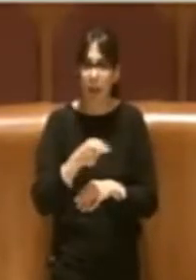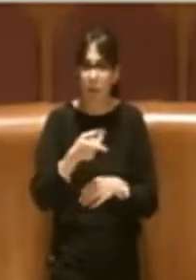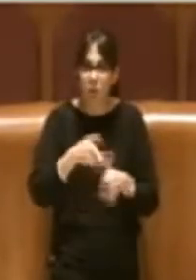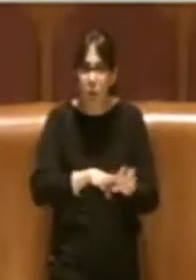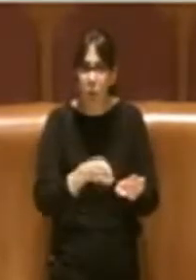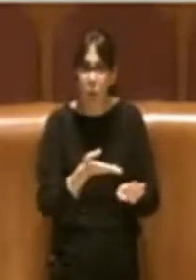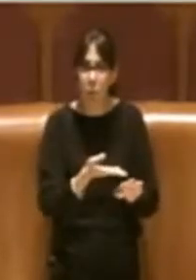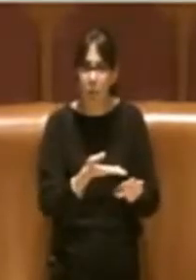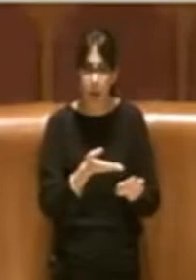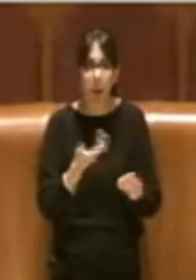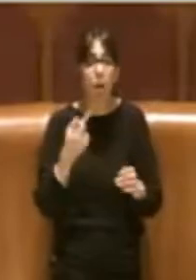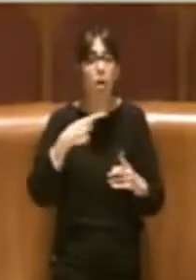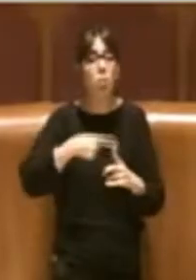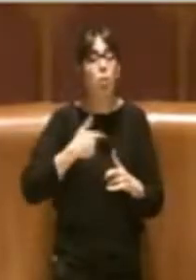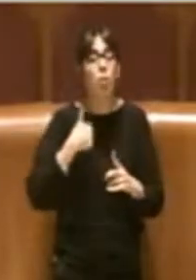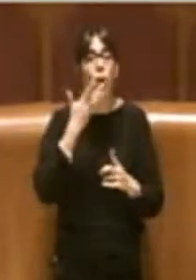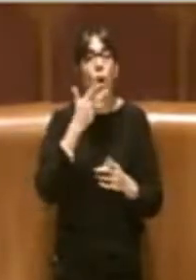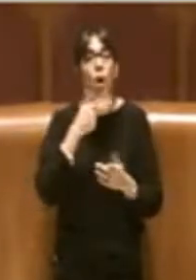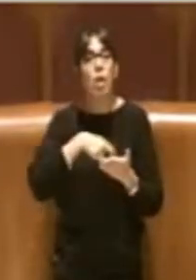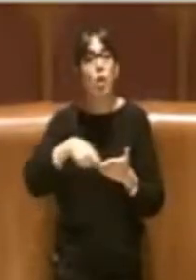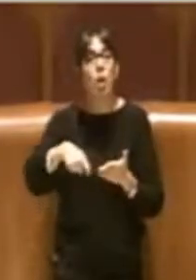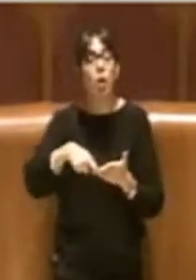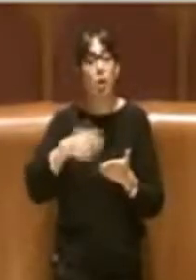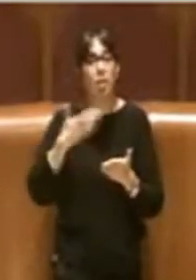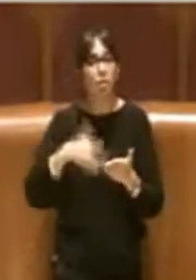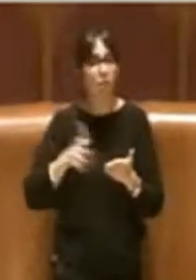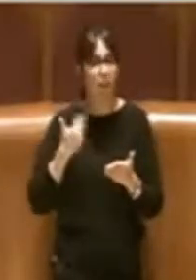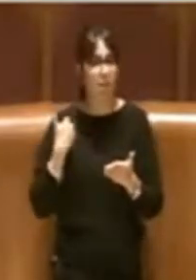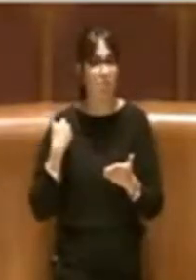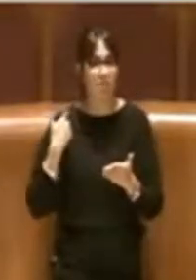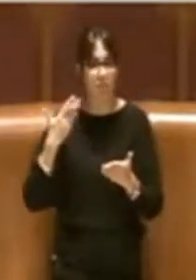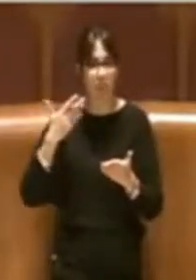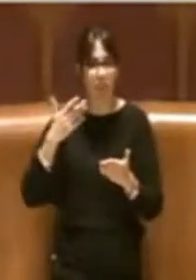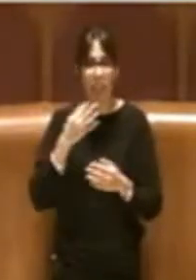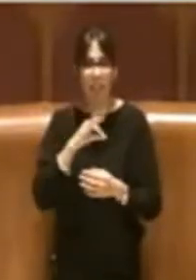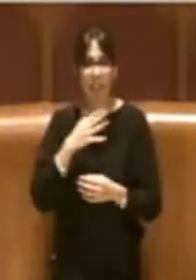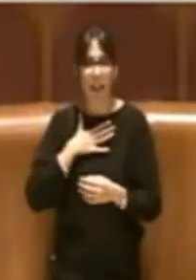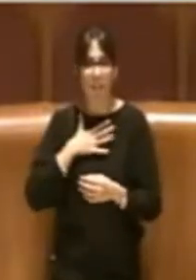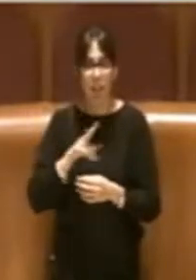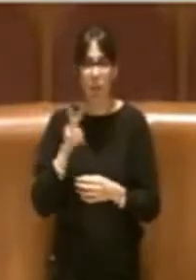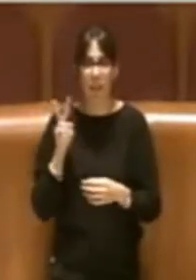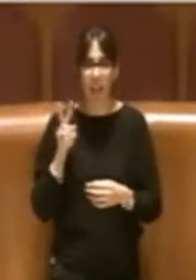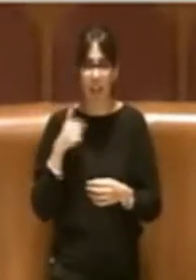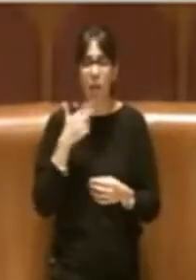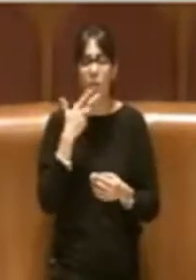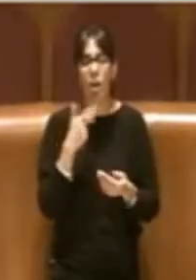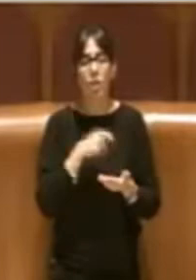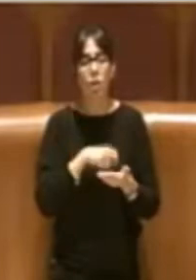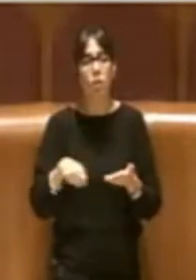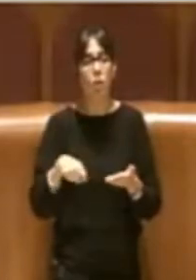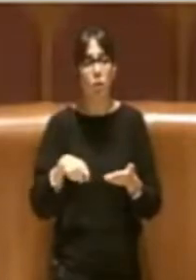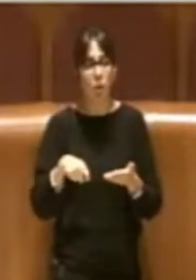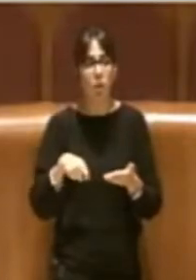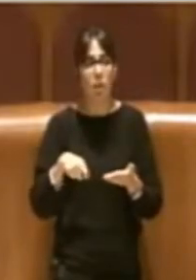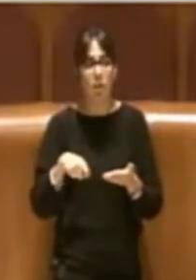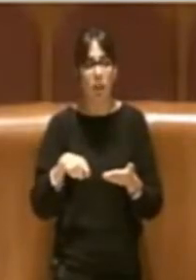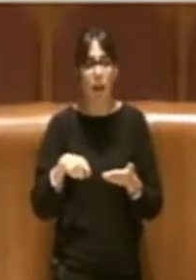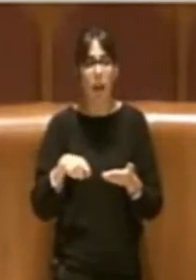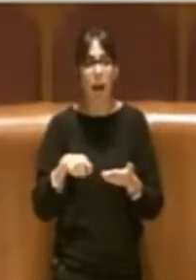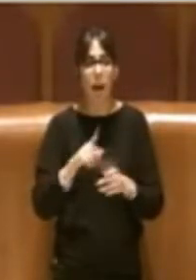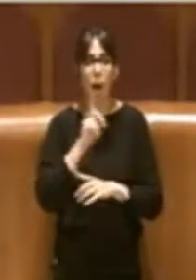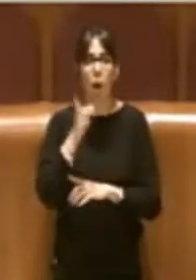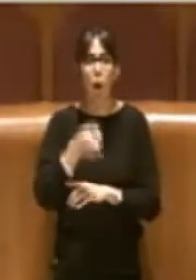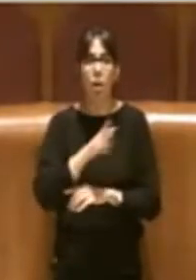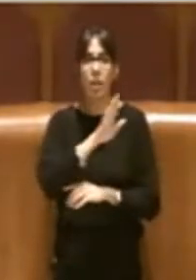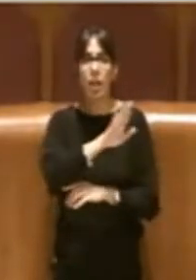Peraltro vorrei sottolineare, come ho fatto nell'intervento anche di venerdì scorso, che l'ordinanza